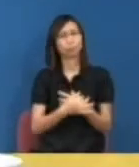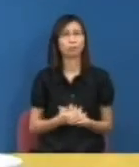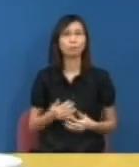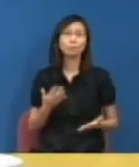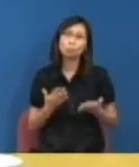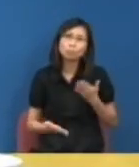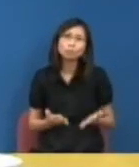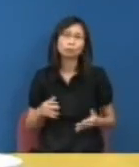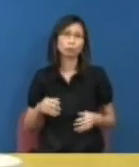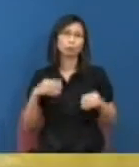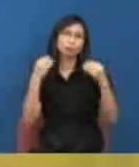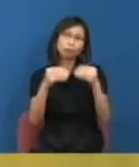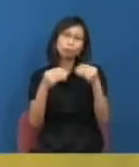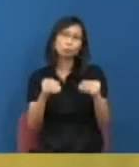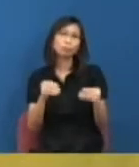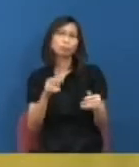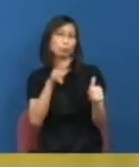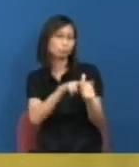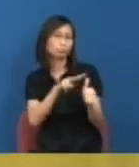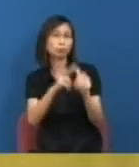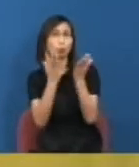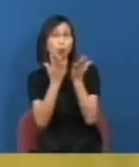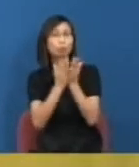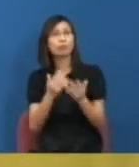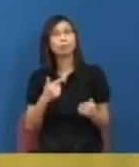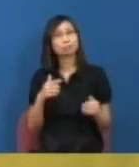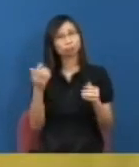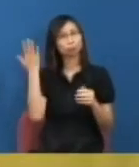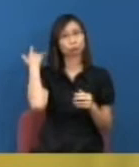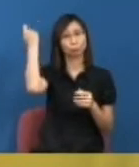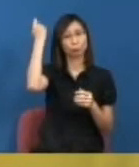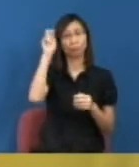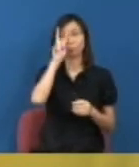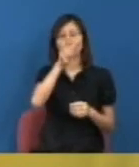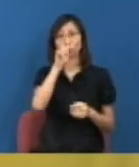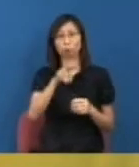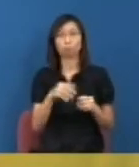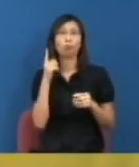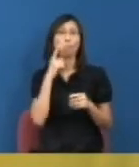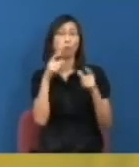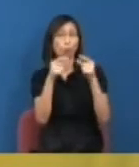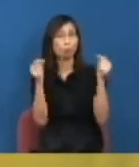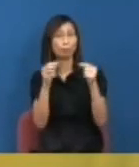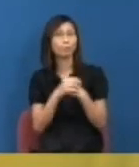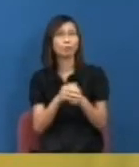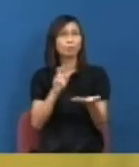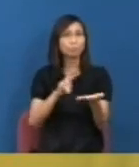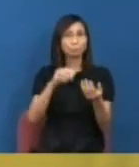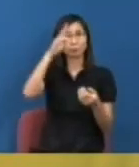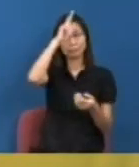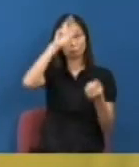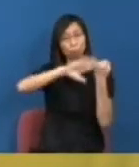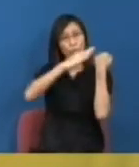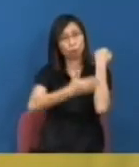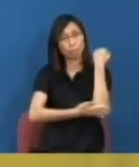其實教授明顯例子我見到台灣因為台灣的大學基本上因為政府立法規定就是說其實